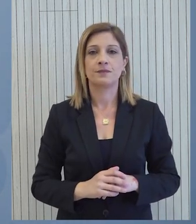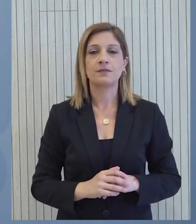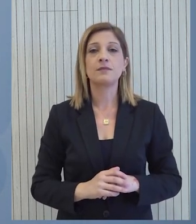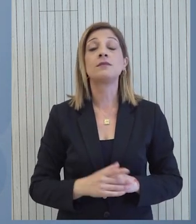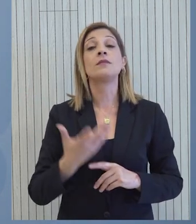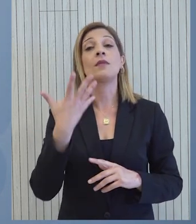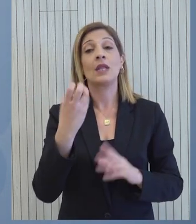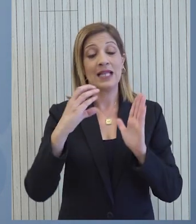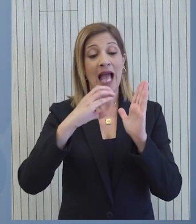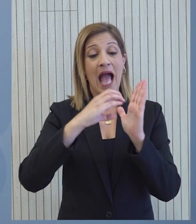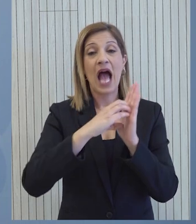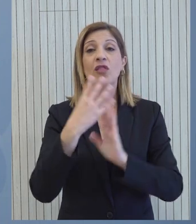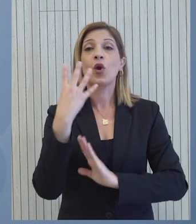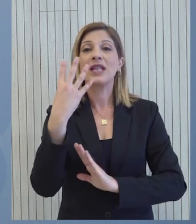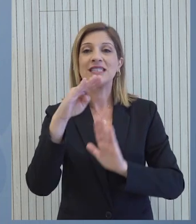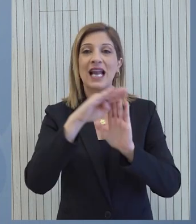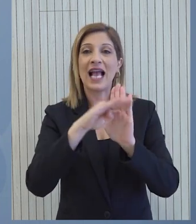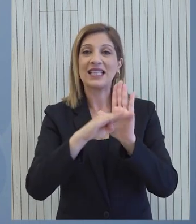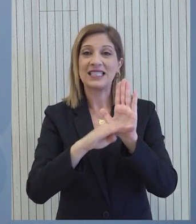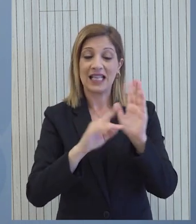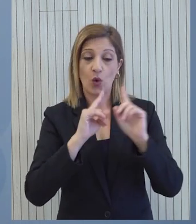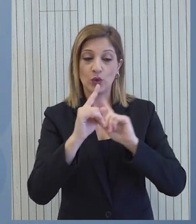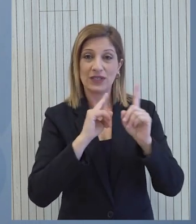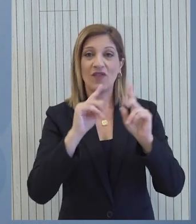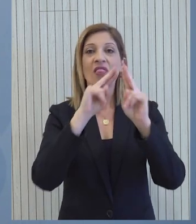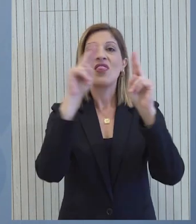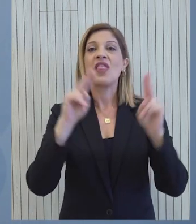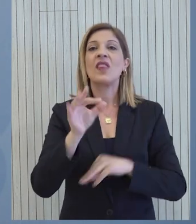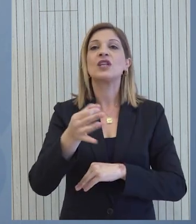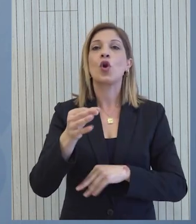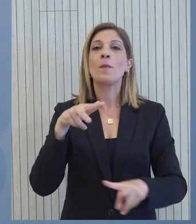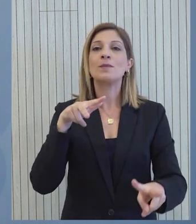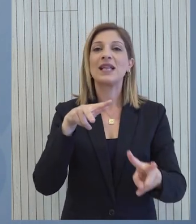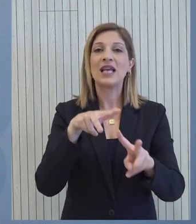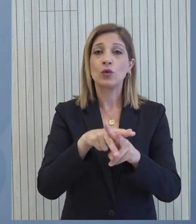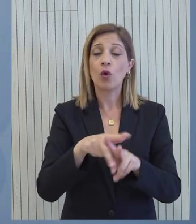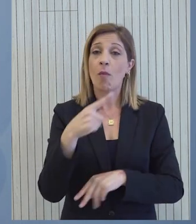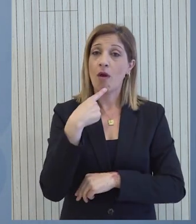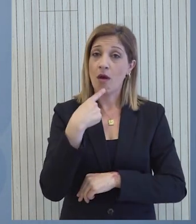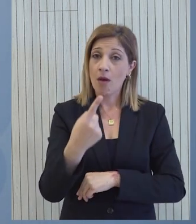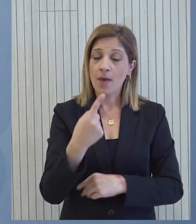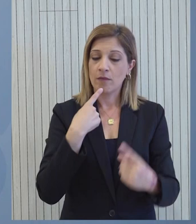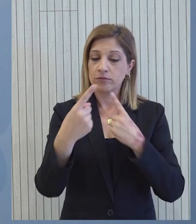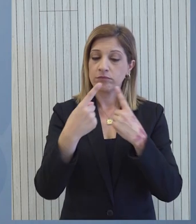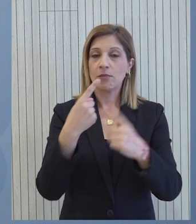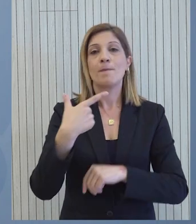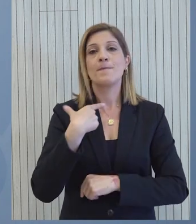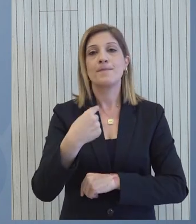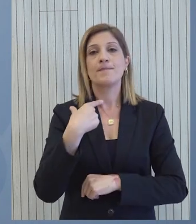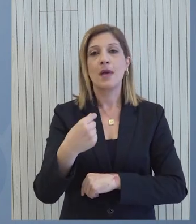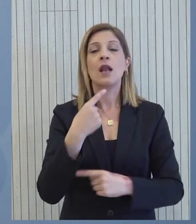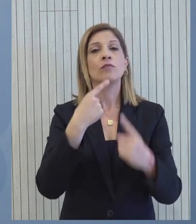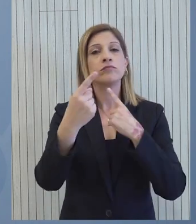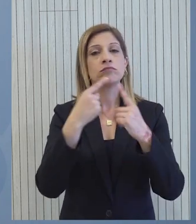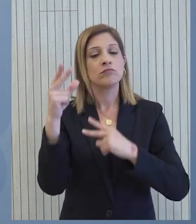Σύμφωνα με το άρθρο 4 του καταστατικού της συμφωνίας του το Διεθνές Νομισματικό Ταμείο διεξάγει δημιερίς συζητήσεις με μέλη. Στο